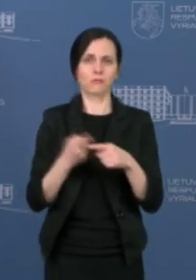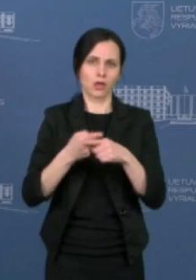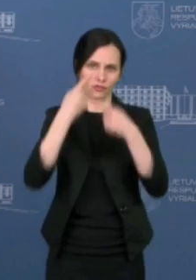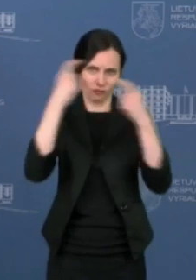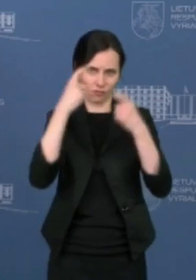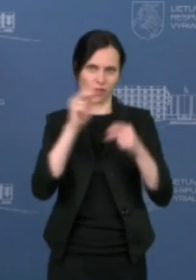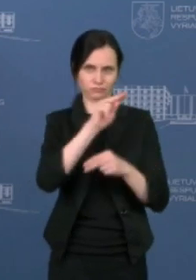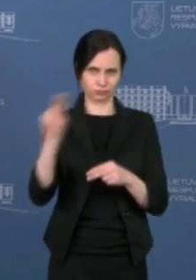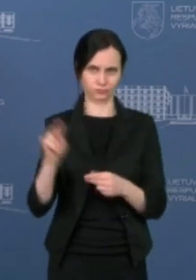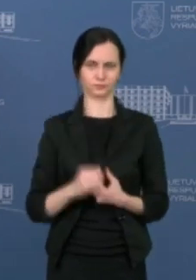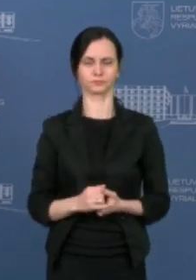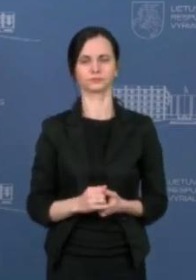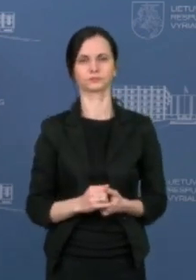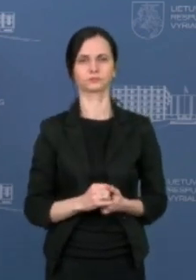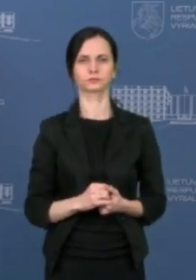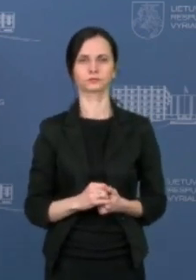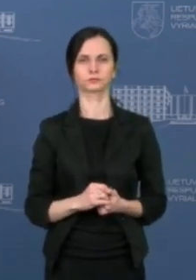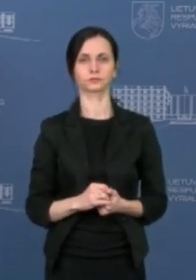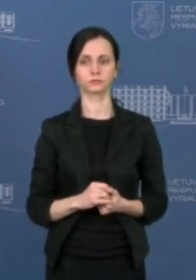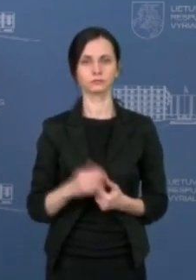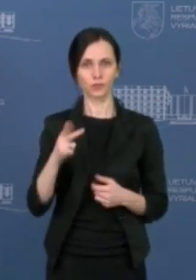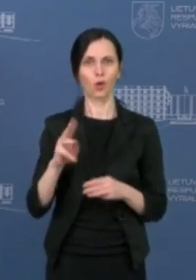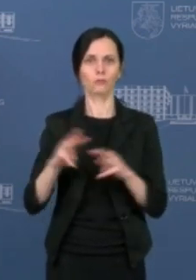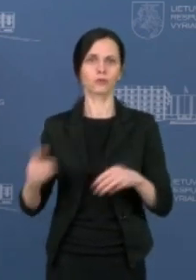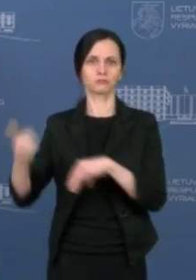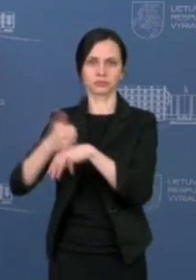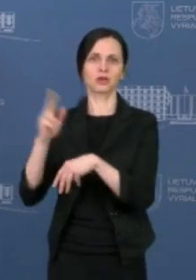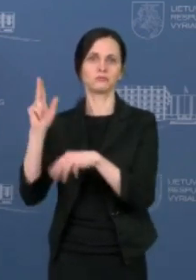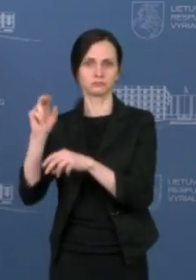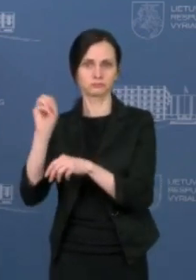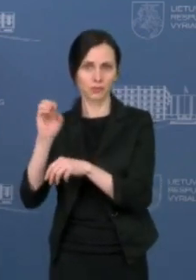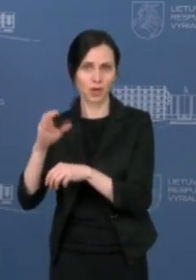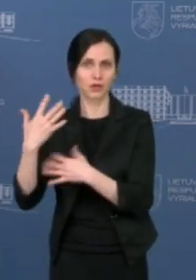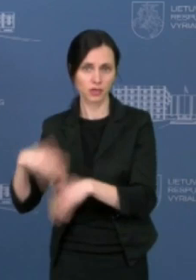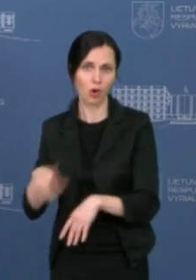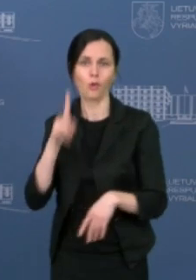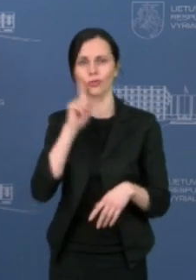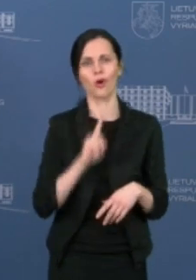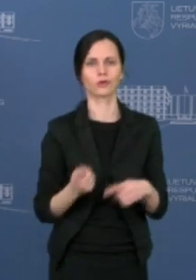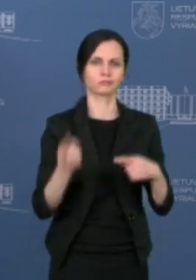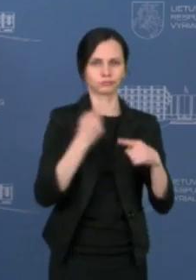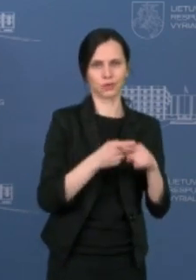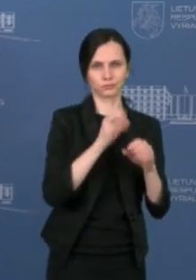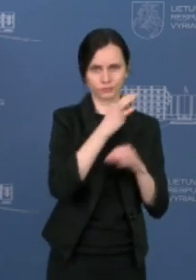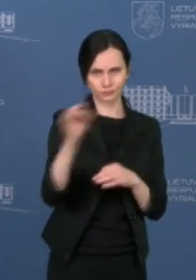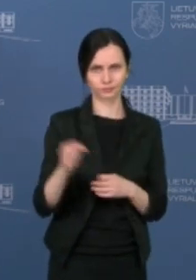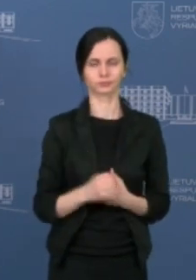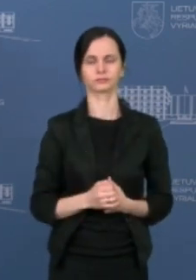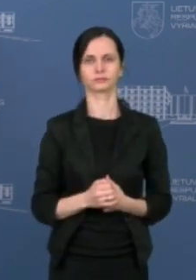informaciją, ką pasakė jau premierė. Tai matyti šiandien iš tikrųjų yra mums labai